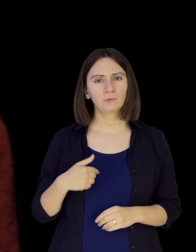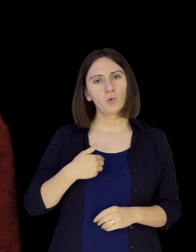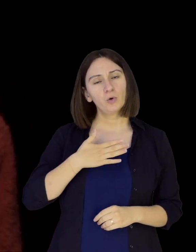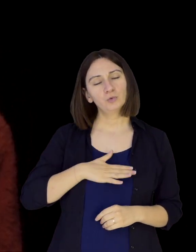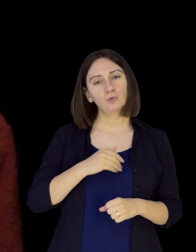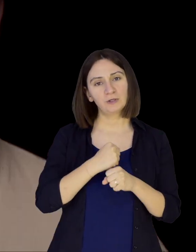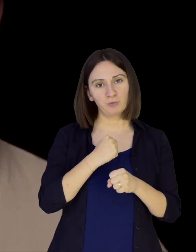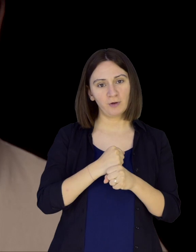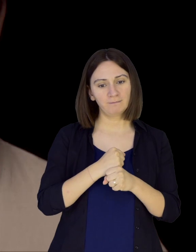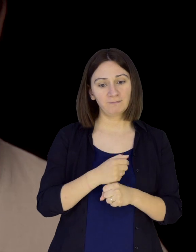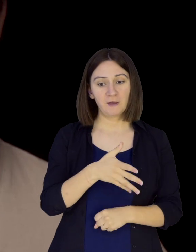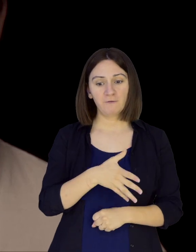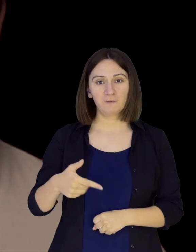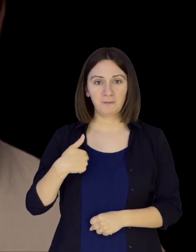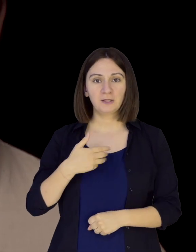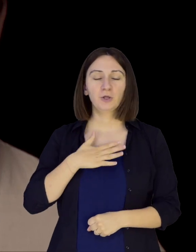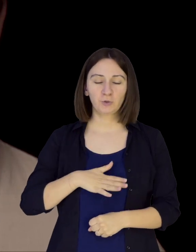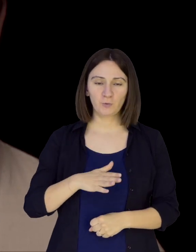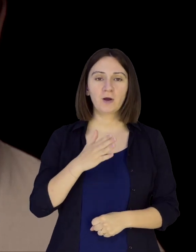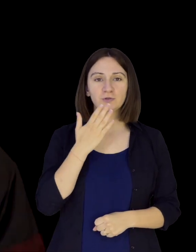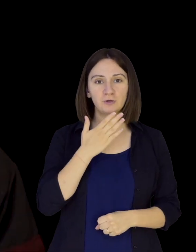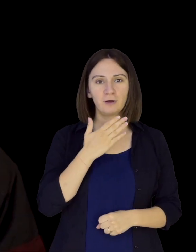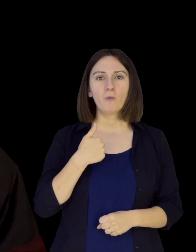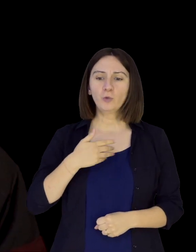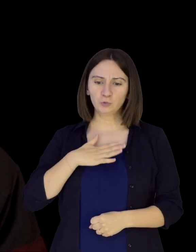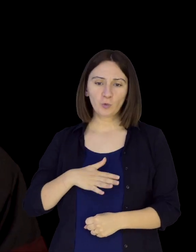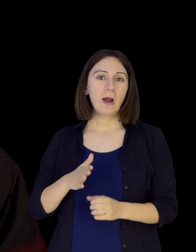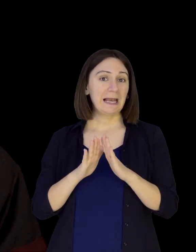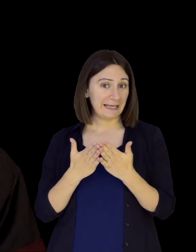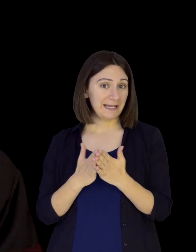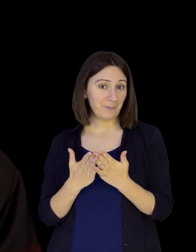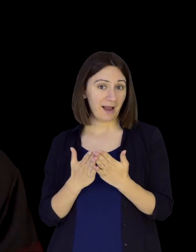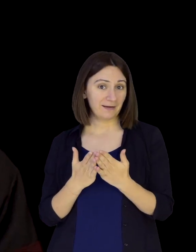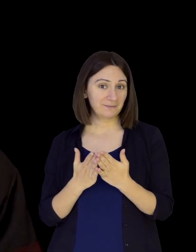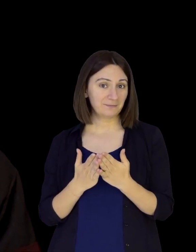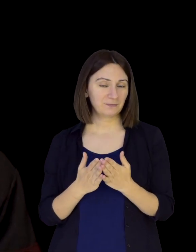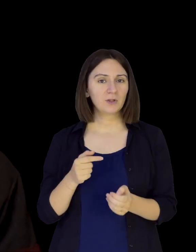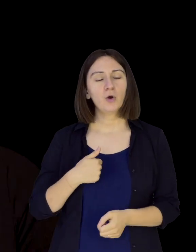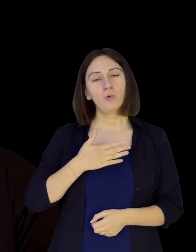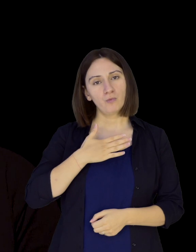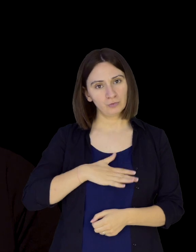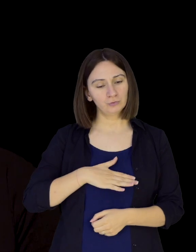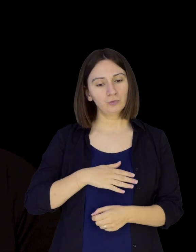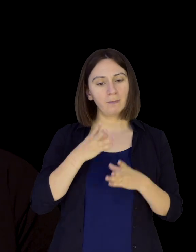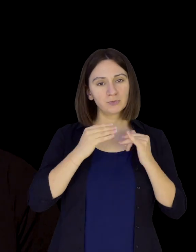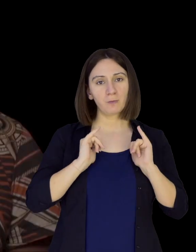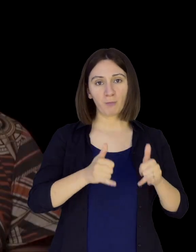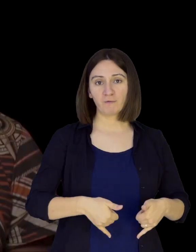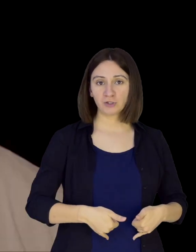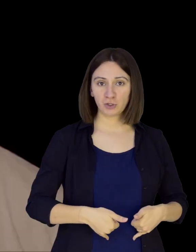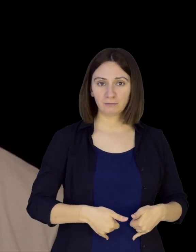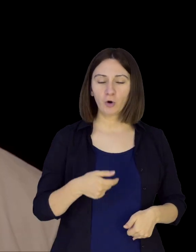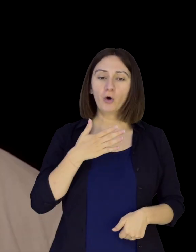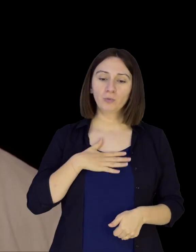Dua të punoj. Dua që femi të mjetë shkoj në shkohë. Dua libra, veshë mjetë shkolorë. Dua të kemi zanatë.